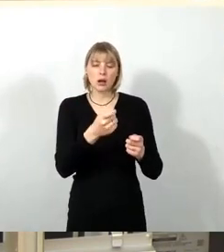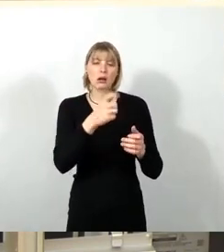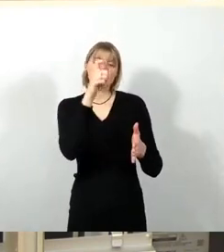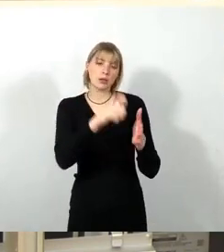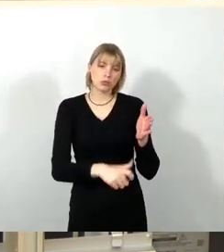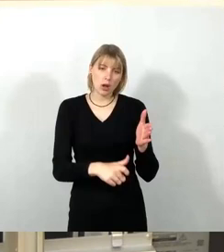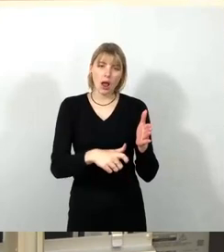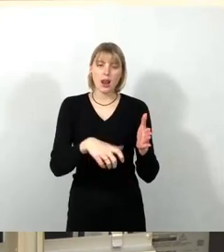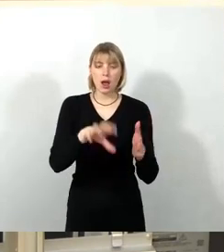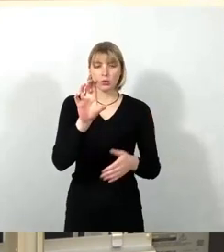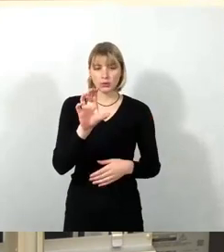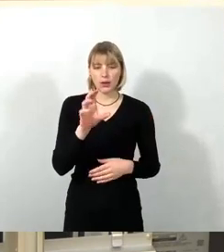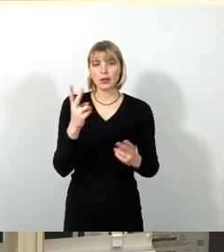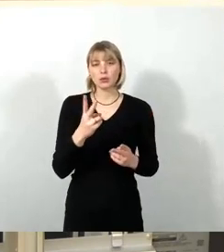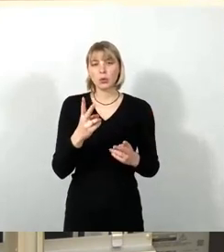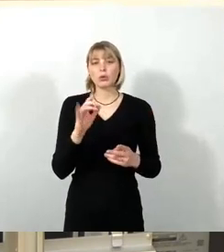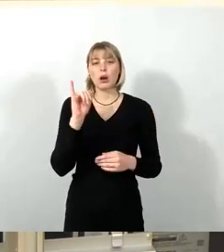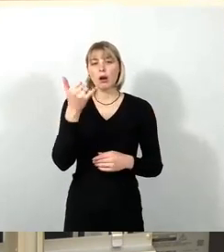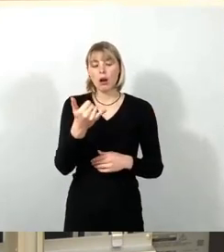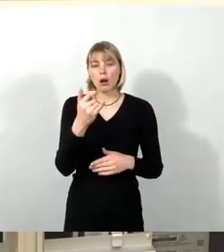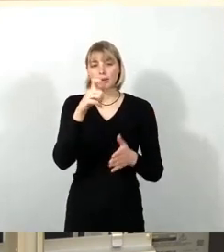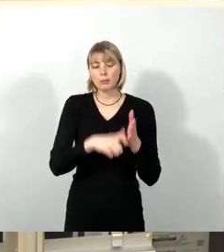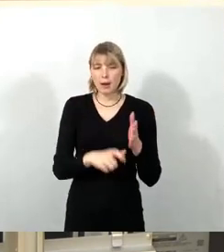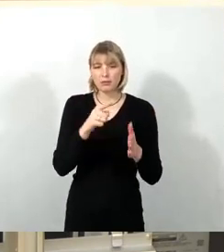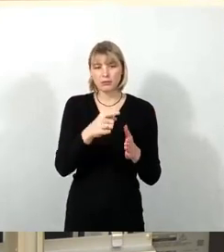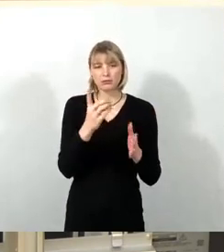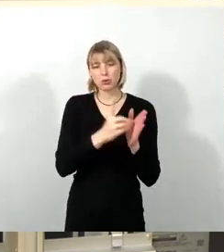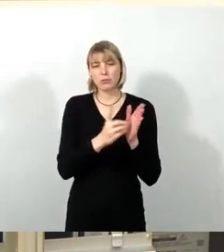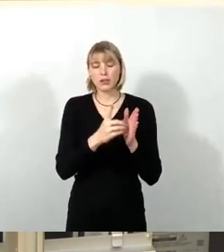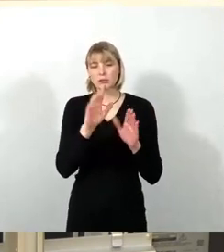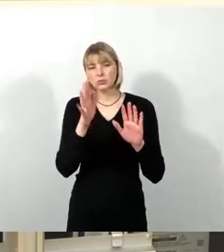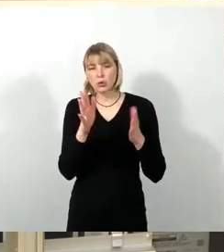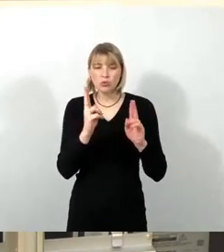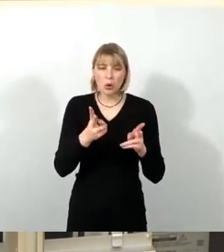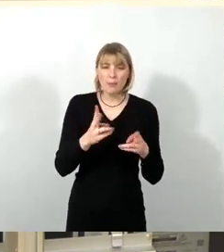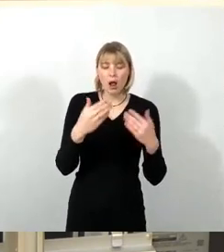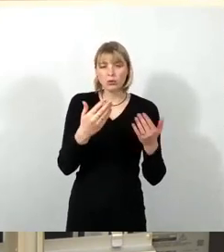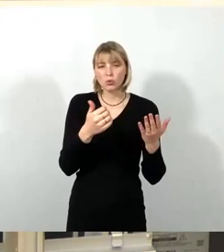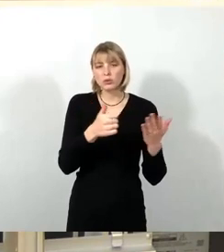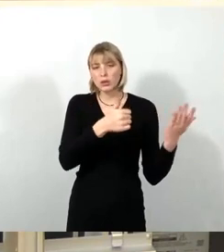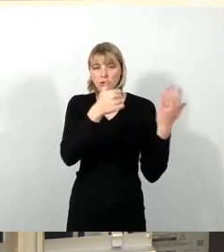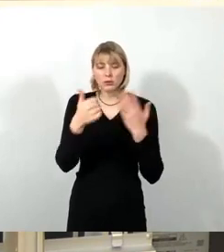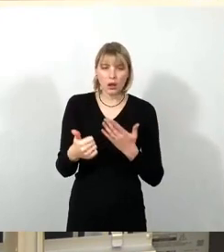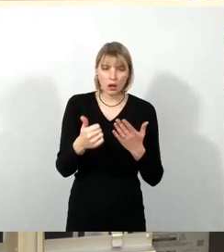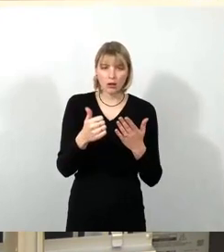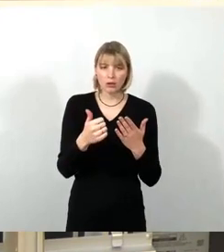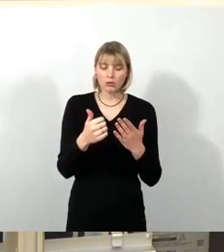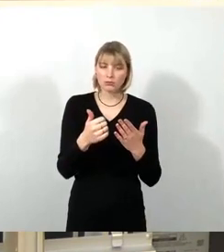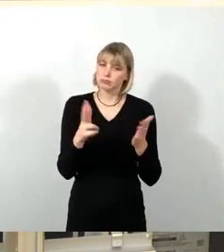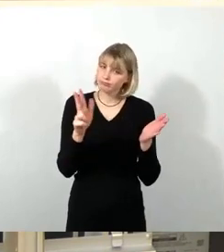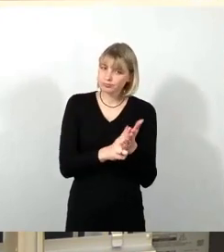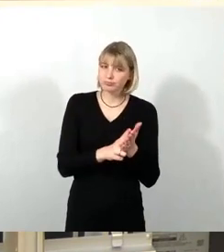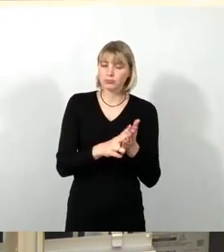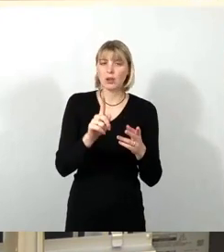Dokumente, die in der Regel sechs oder zehn Jahre Gültigkeit haben, wo es keinen turnusmäßigen Wechsel aller Jahre